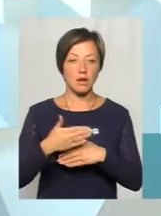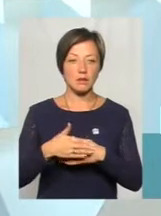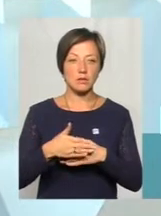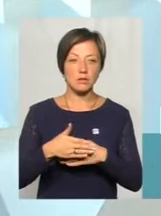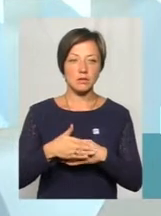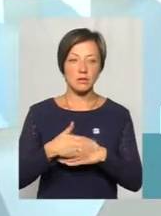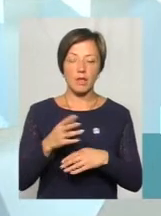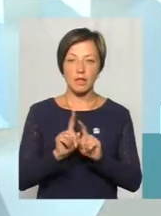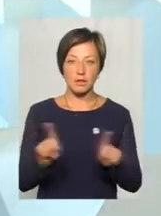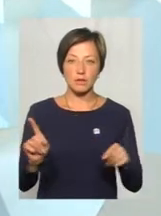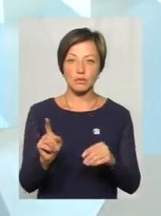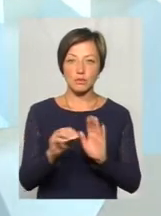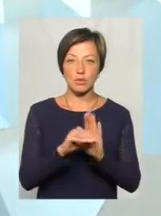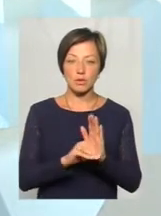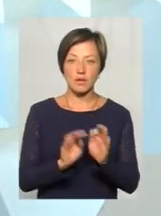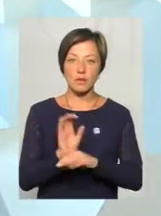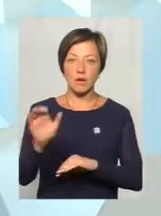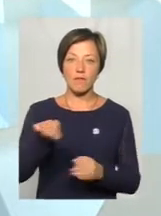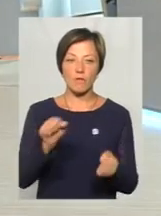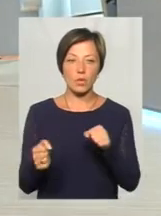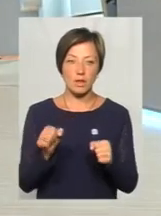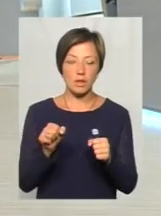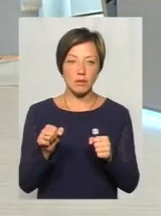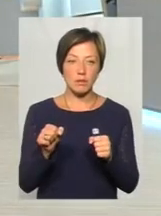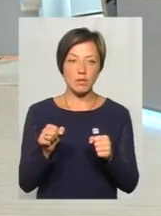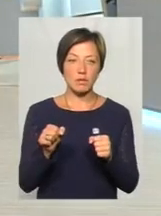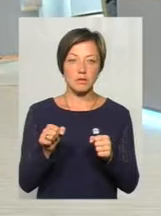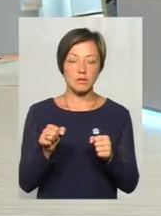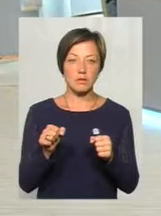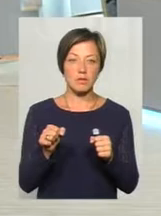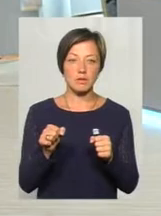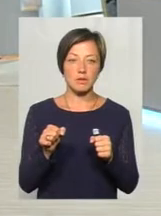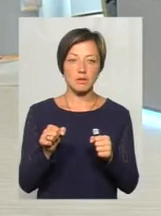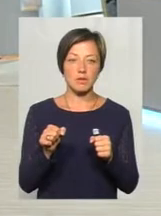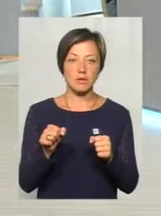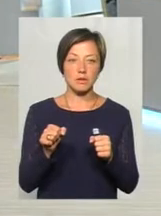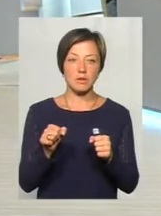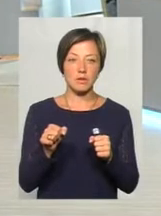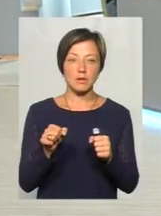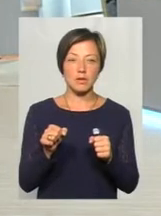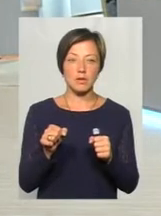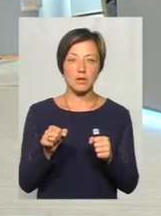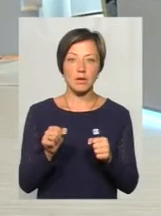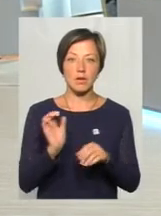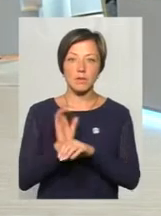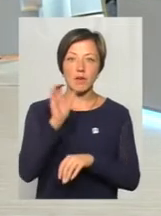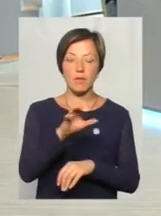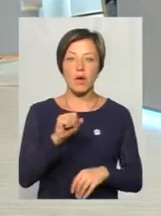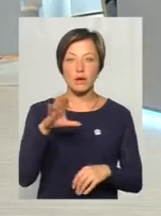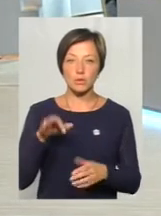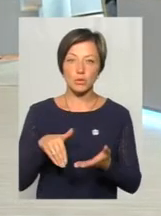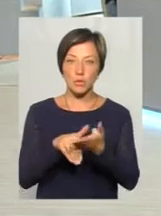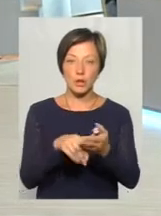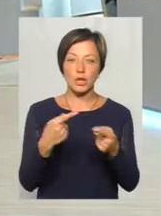нестандартним способом, ми отправляємо таких водіїв з зону АТО, щоб вони везли якусь там допомогу, чи там